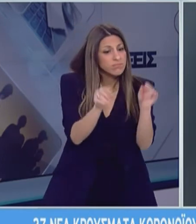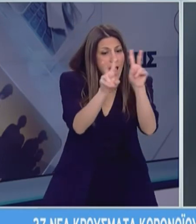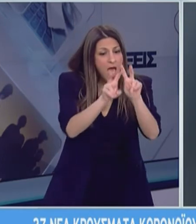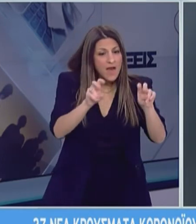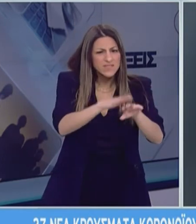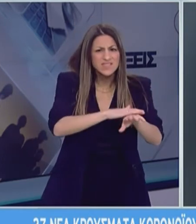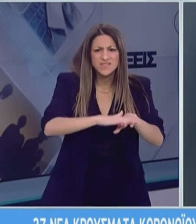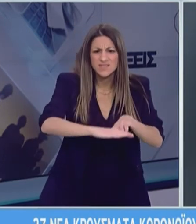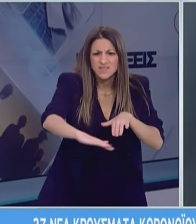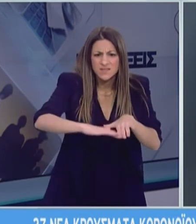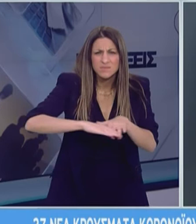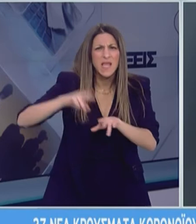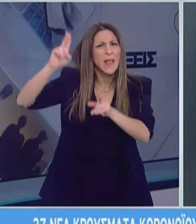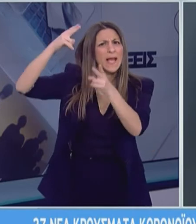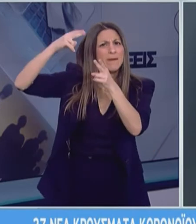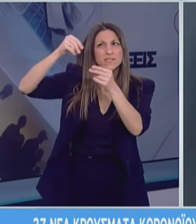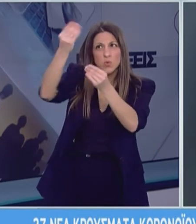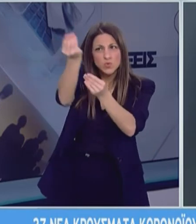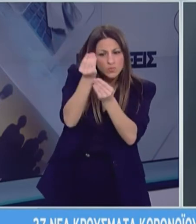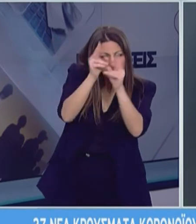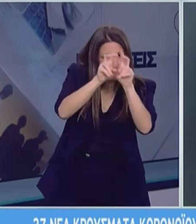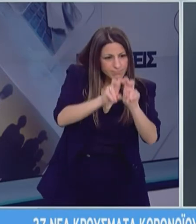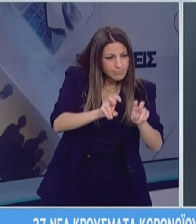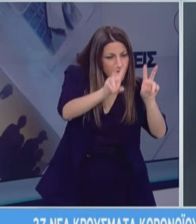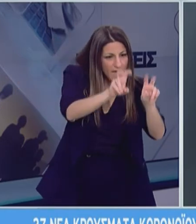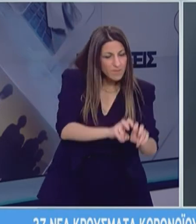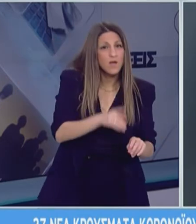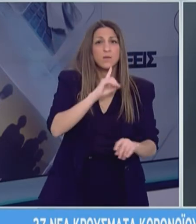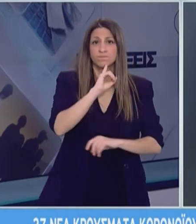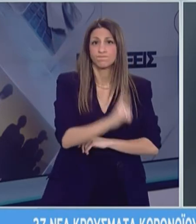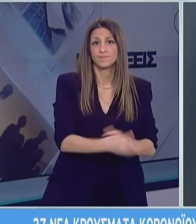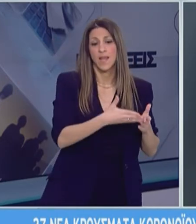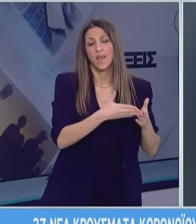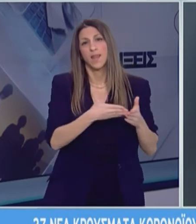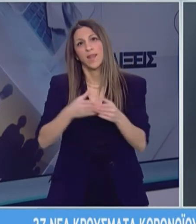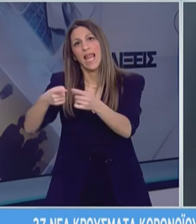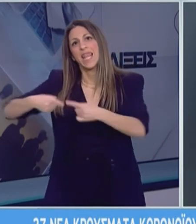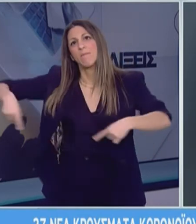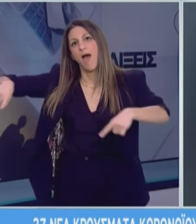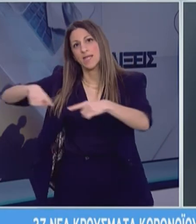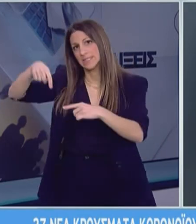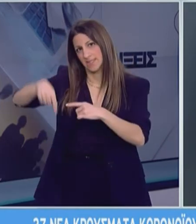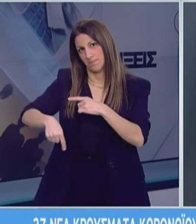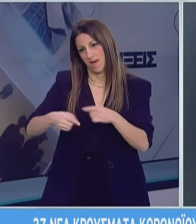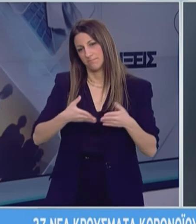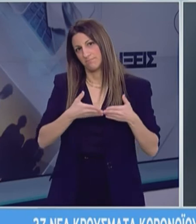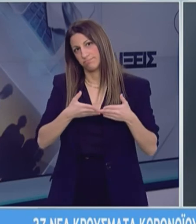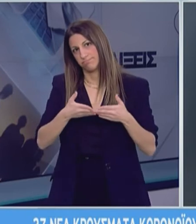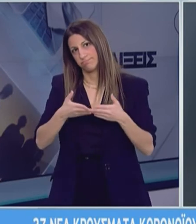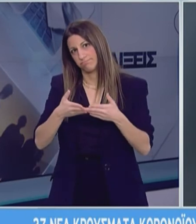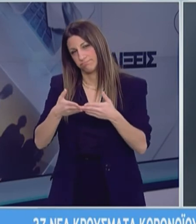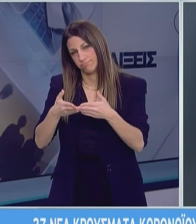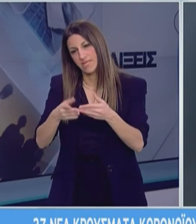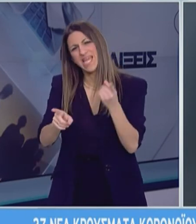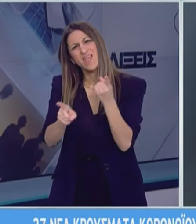σύστημα κεντρικού κλιματισμού. Αποφασίστηκε ο λιμενισμός του πλοίου ο οποίος θα πραγματοποιηθεί εντός της ημέρας πολύ σύντομα